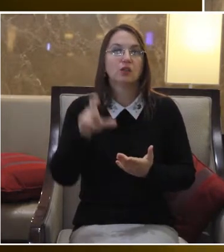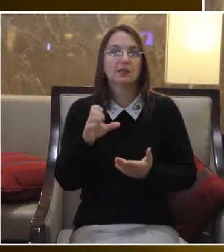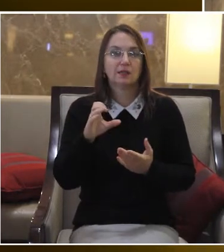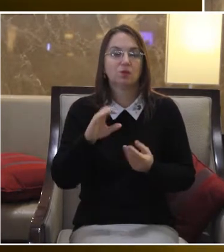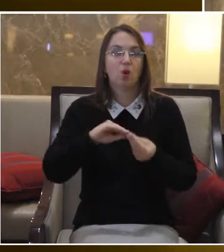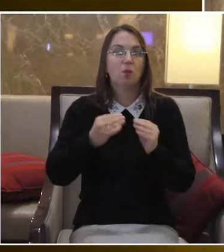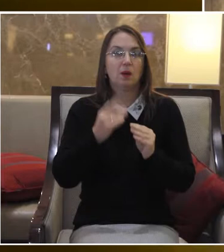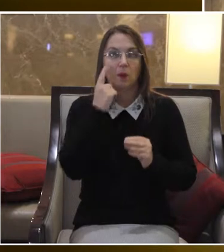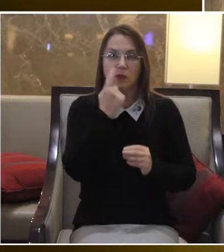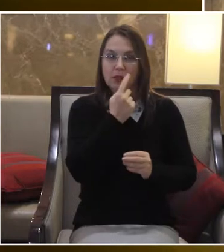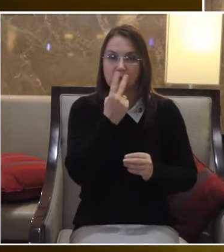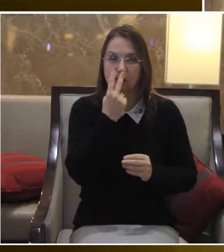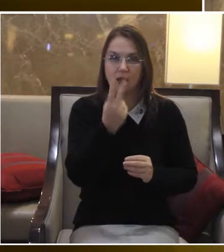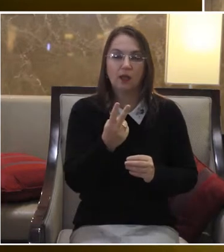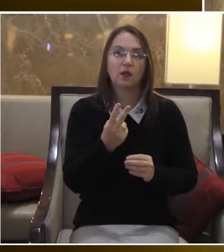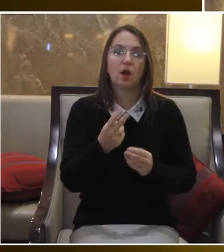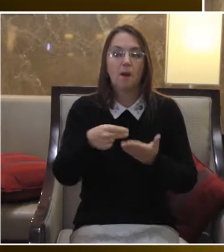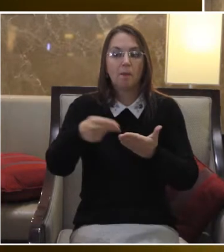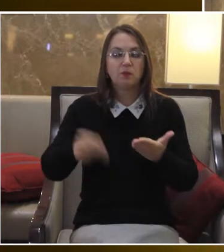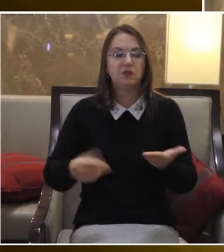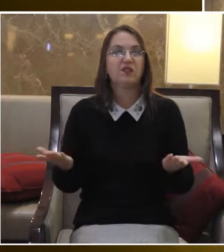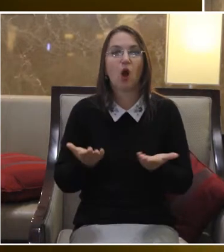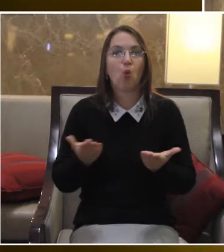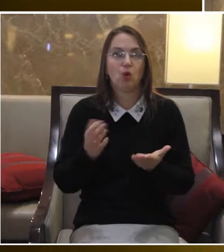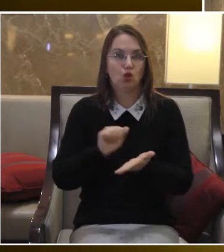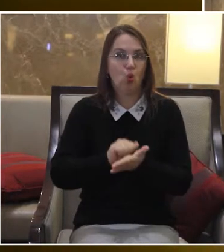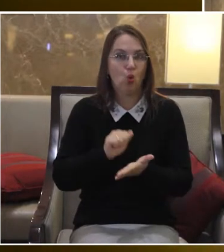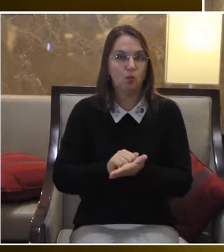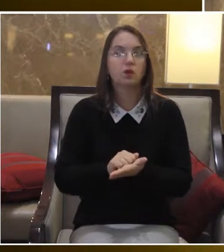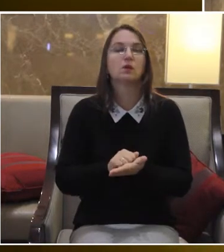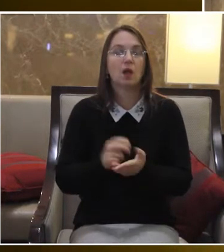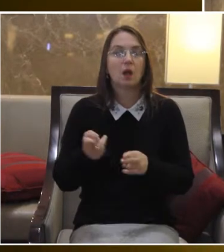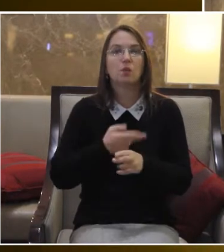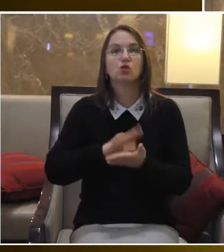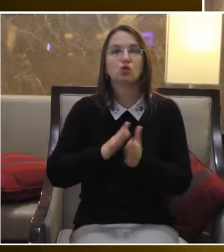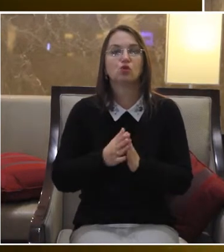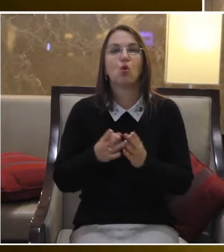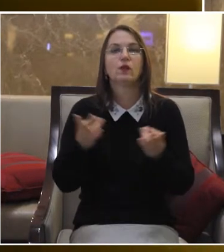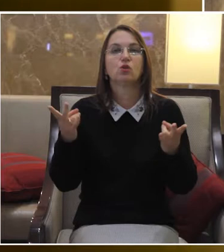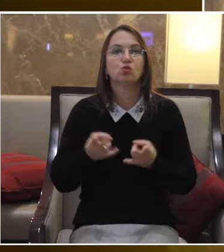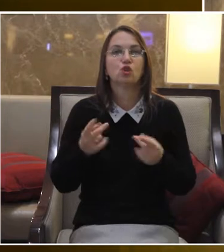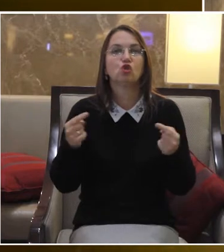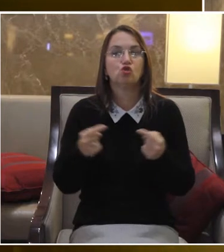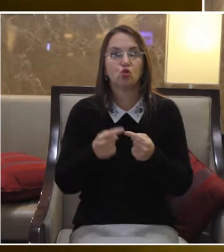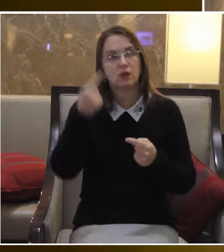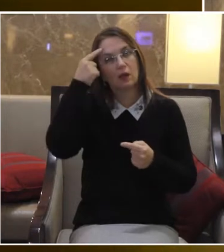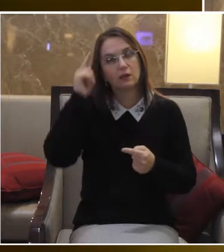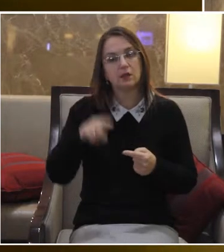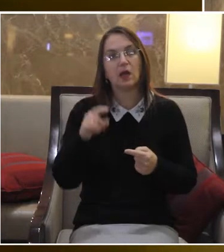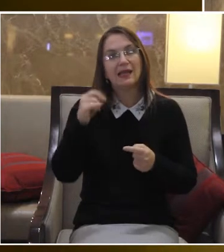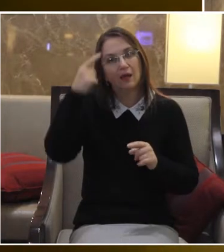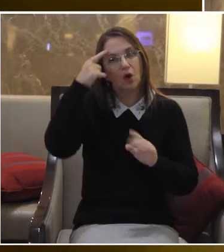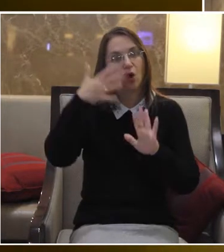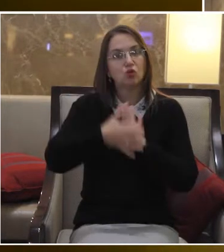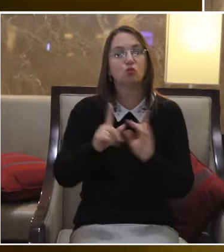особа з вадами зору підписує якийсь документ Безумовно, необхідно чітко